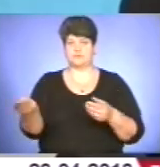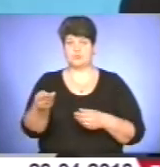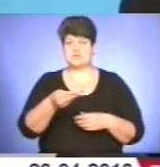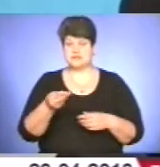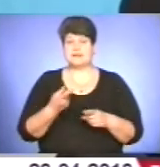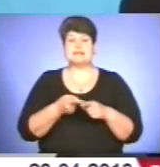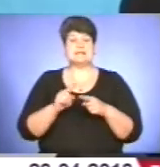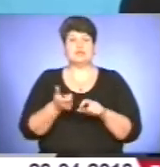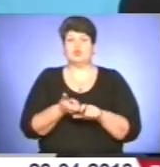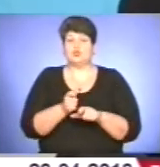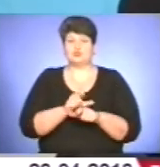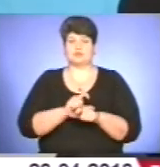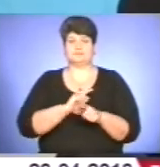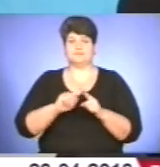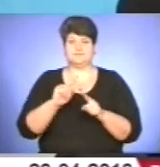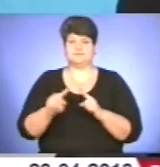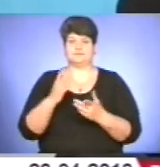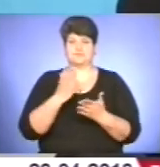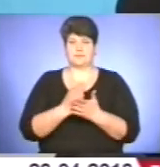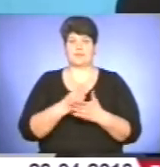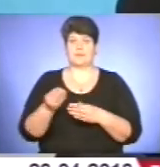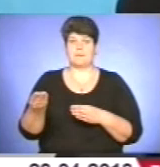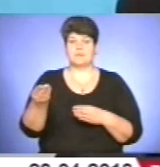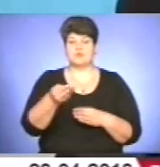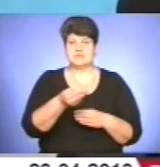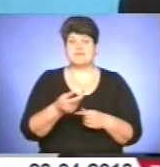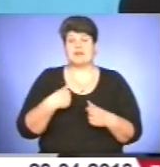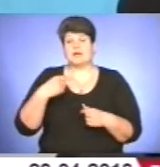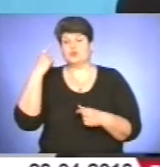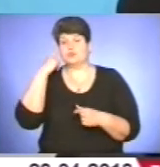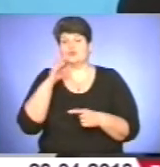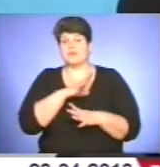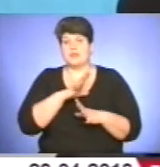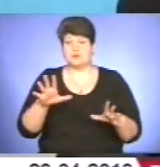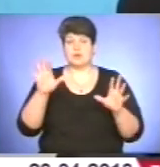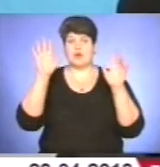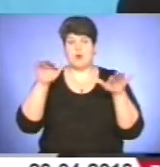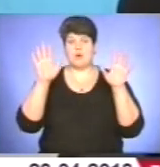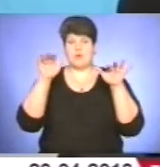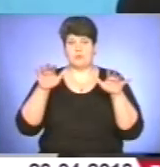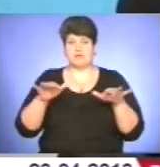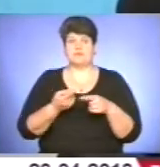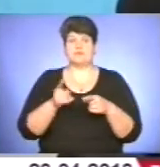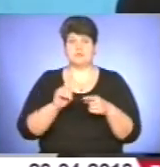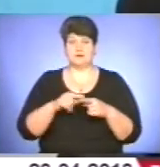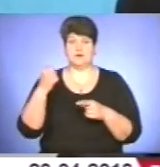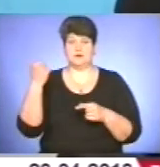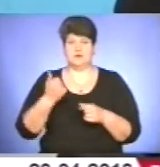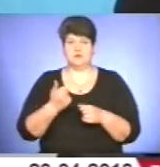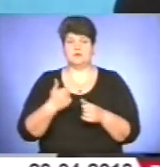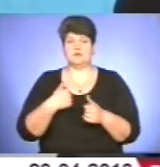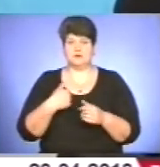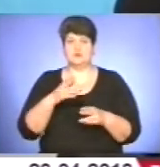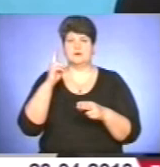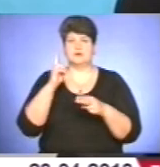інтенсивно йде посів. Я думаю, якщо не буде опадів цей тиждень, ми до